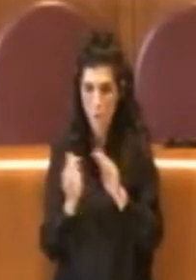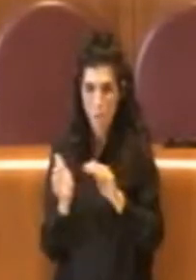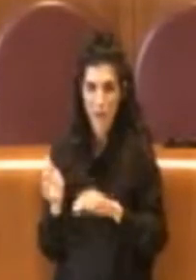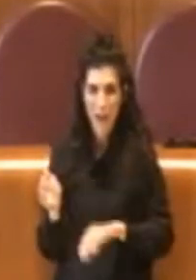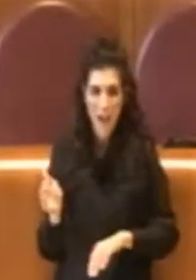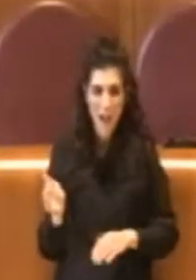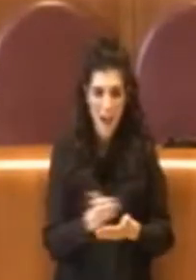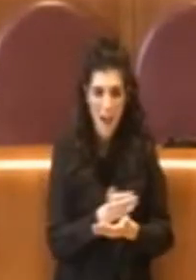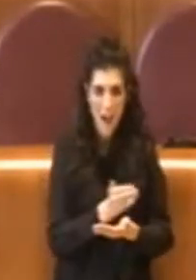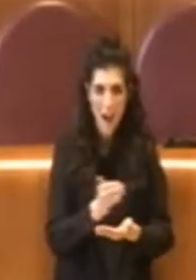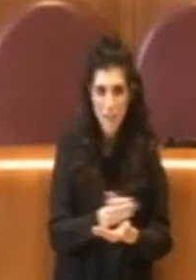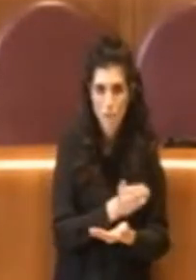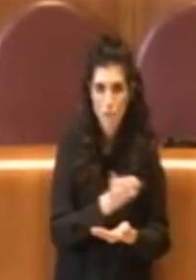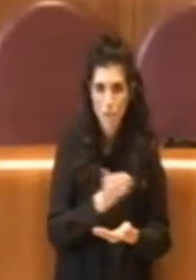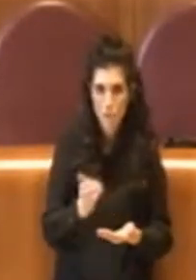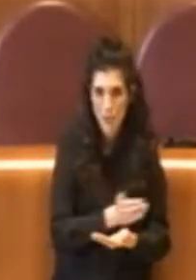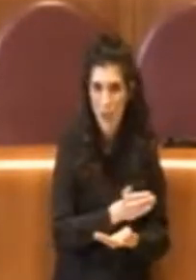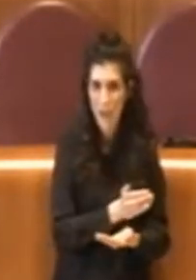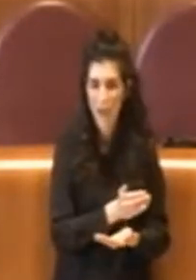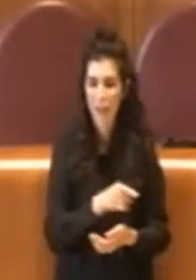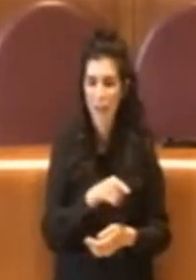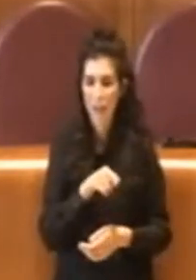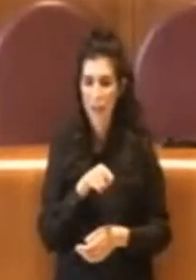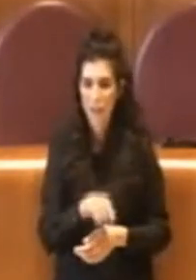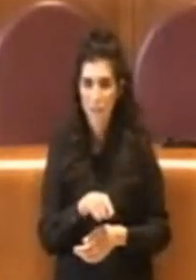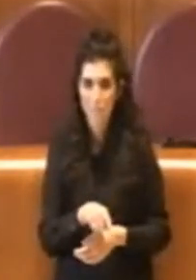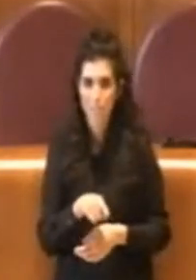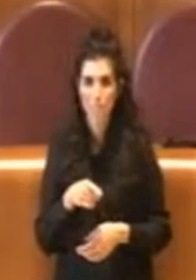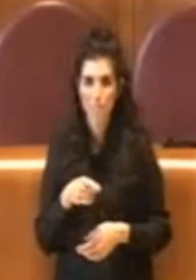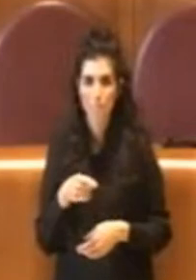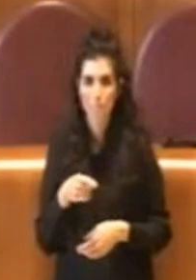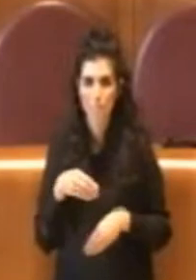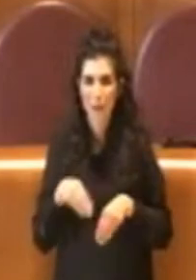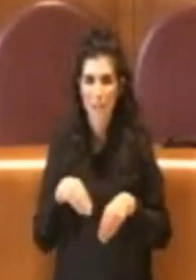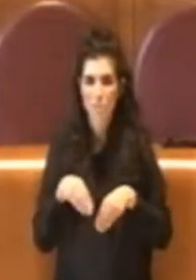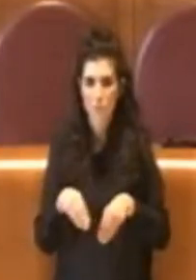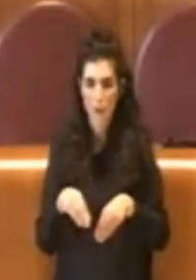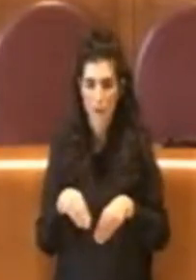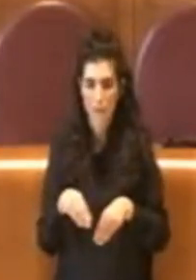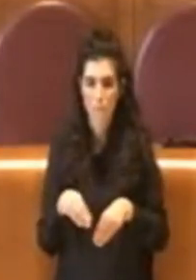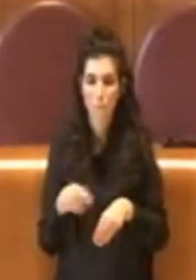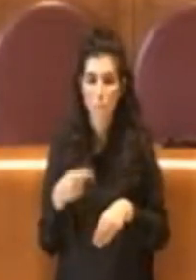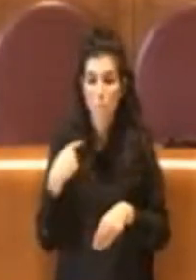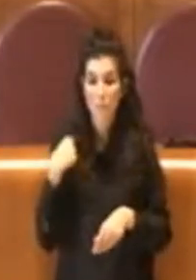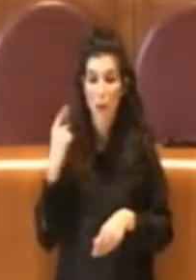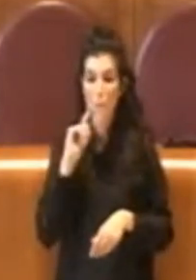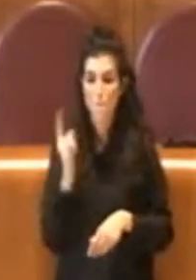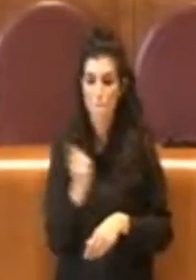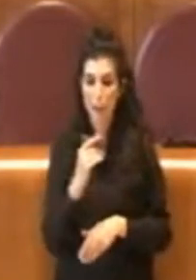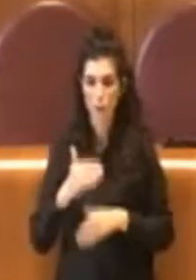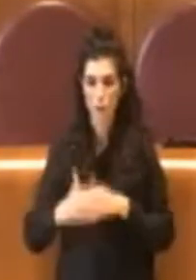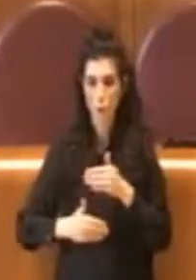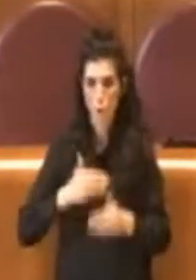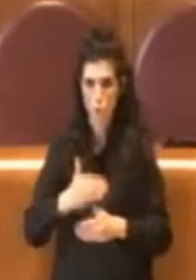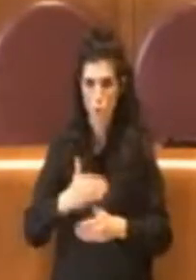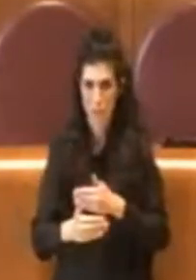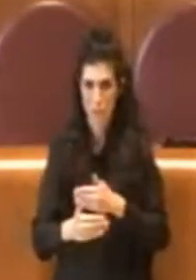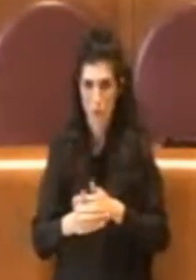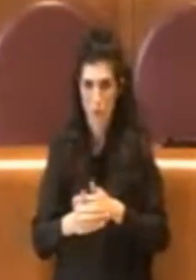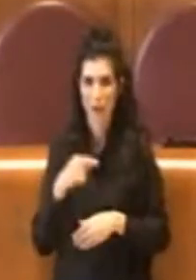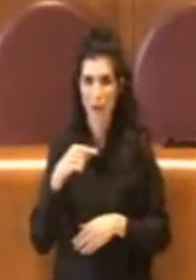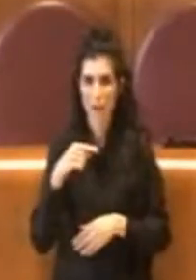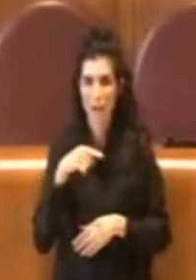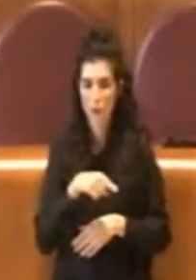possibili perdite delle partecipate. Certo, era molto meglio continuare a finanziare dei pozzi senza